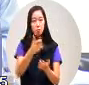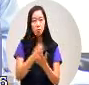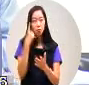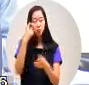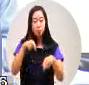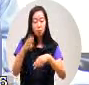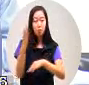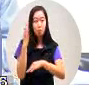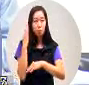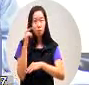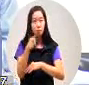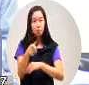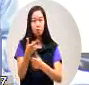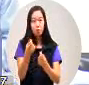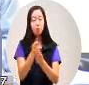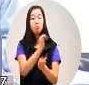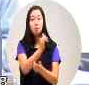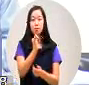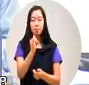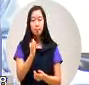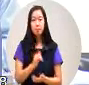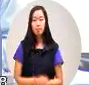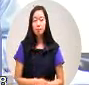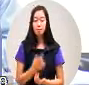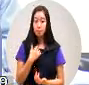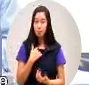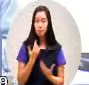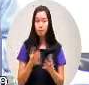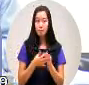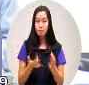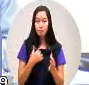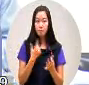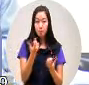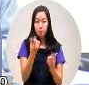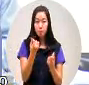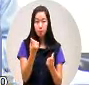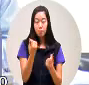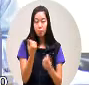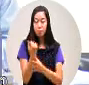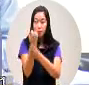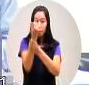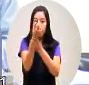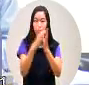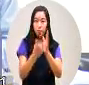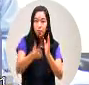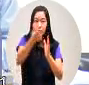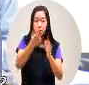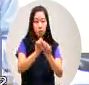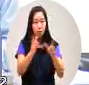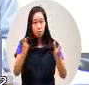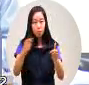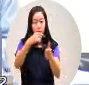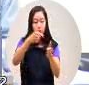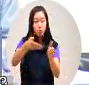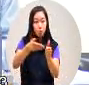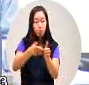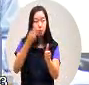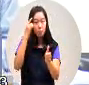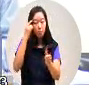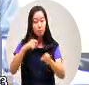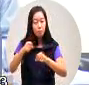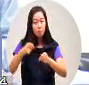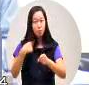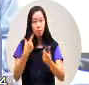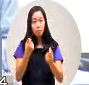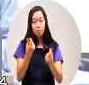政的能力不错所以我支持局长任何的教育政策那么也就是